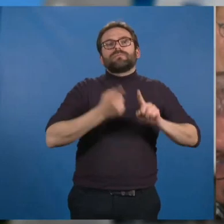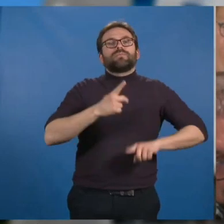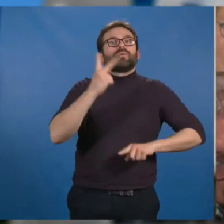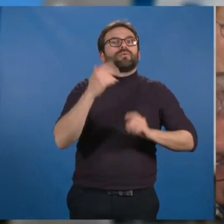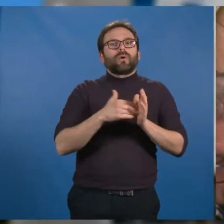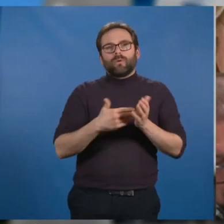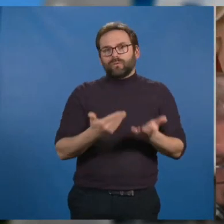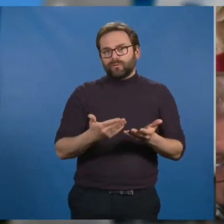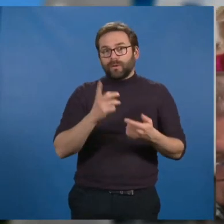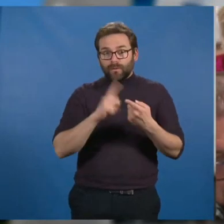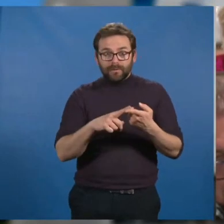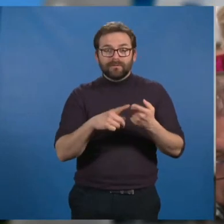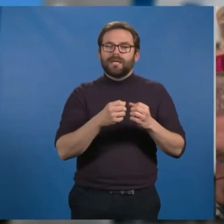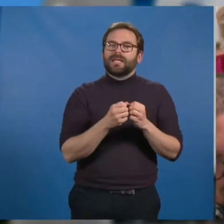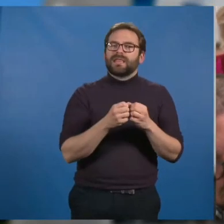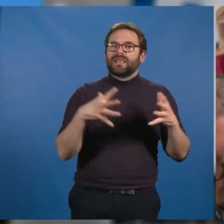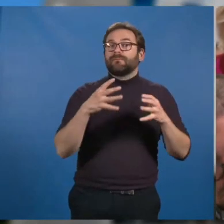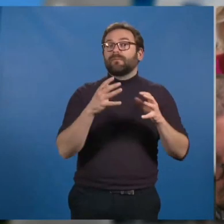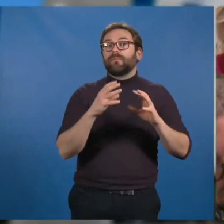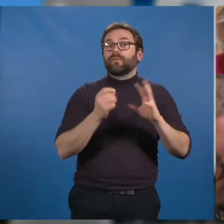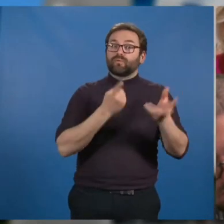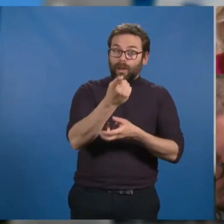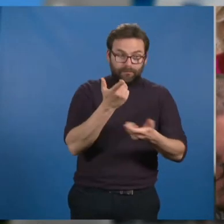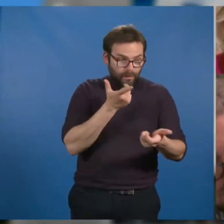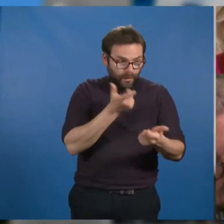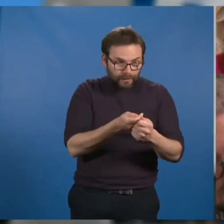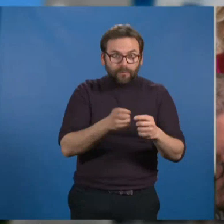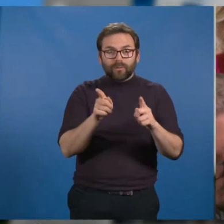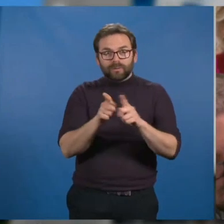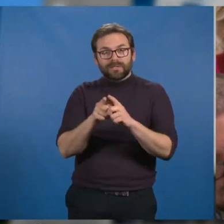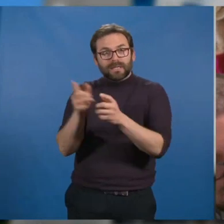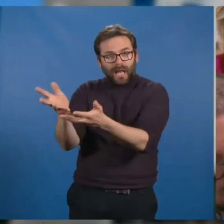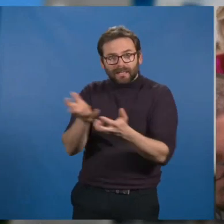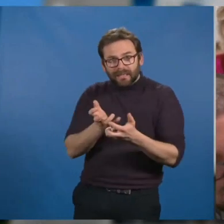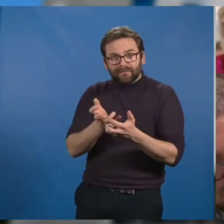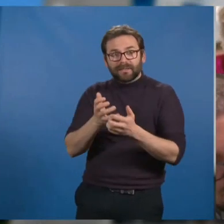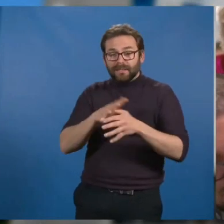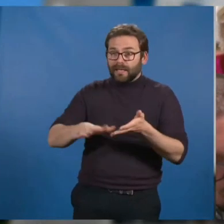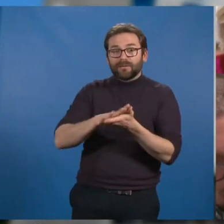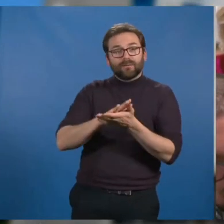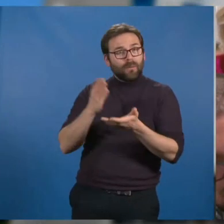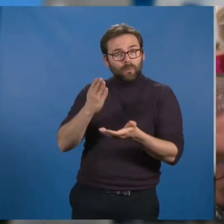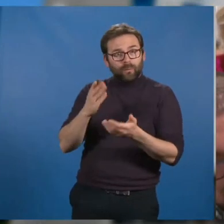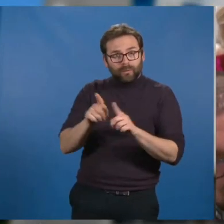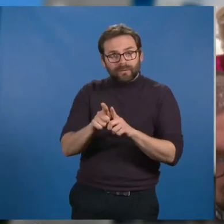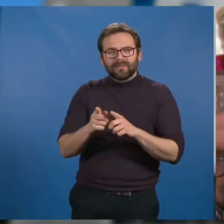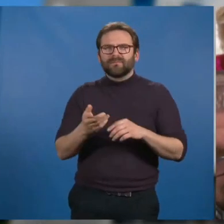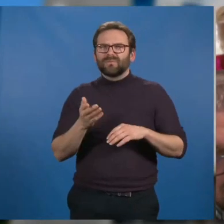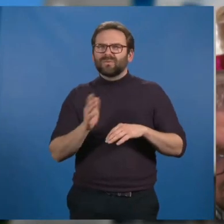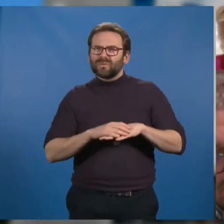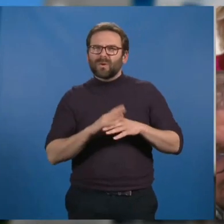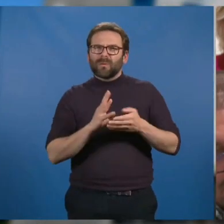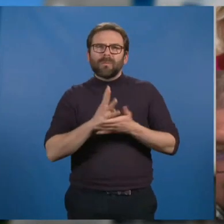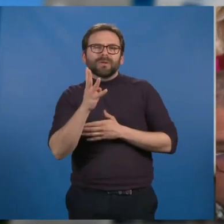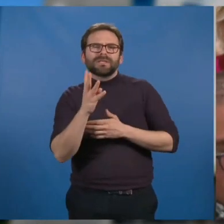aux besoins en matière de développement durable et de réponse aux besoins en matière d'attractivité de nos territoires. Or, le projet de nouvelle